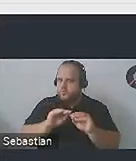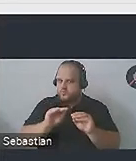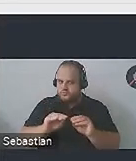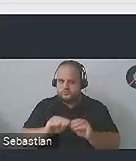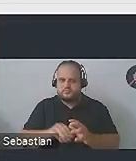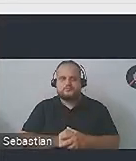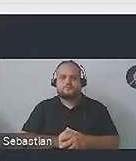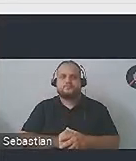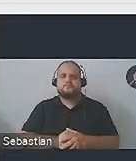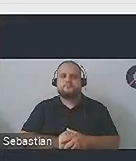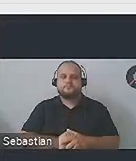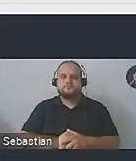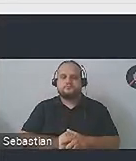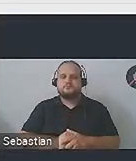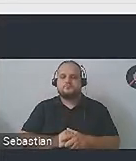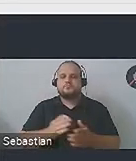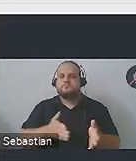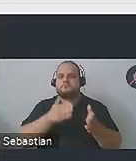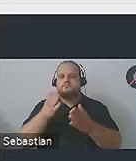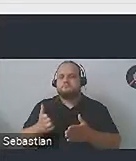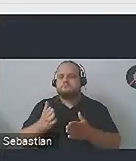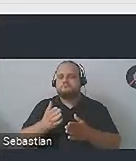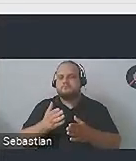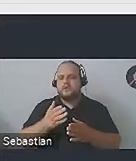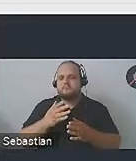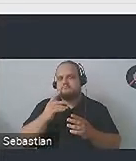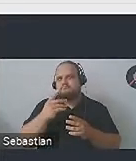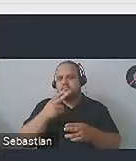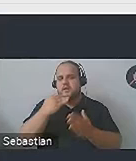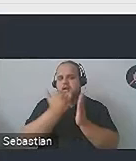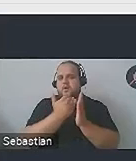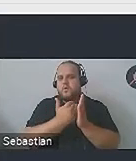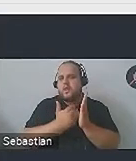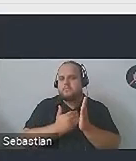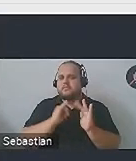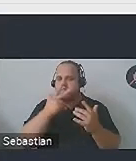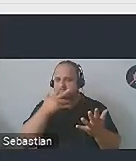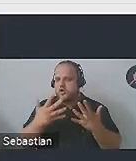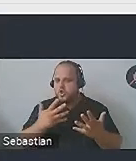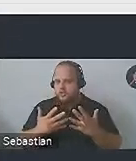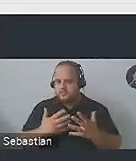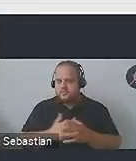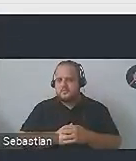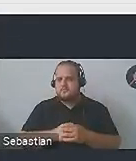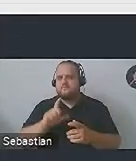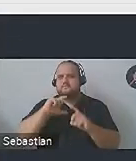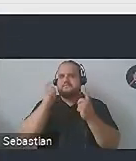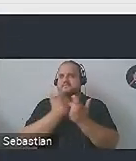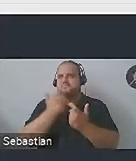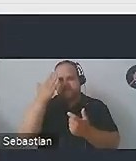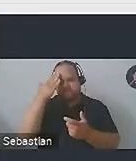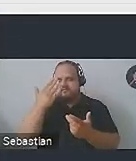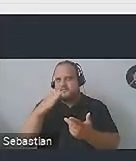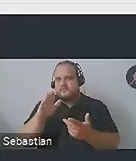Następnie wspomnę co nieco o standardach i regulacjach. Oczywiście skrótowo, bo to nie o to chodzi, żebyśmy teraz wszyscy byli specjalistami od prawa